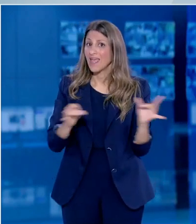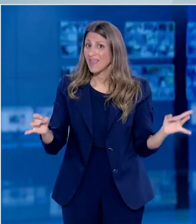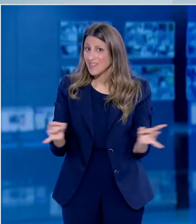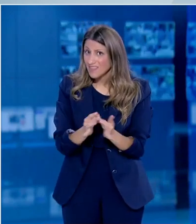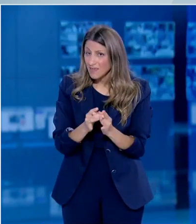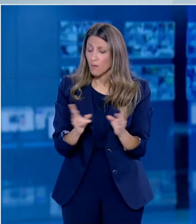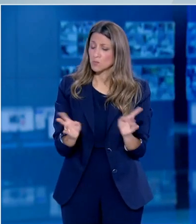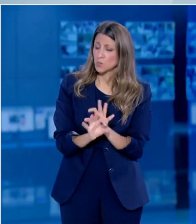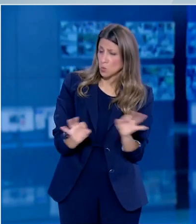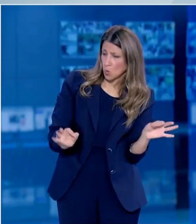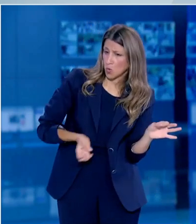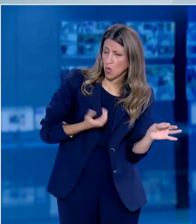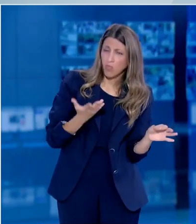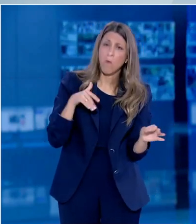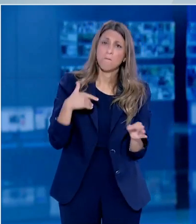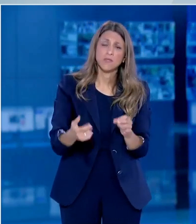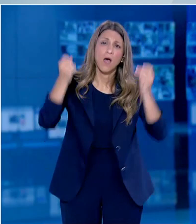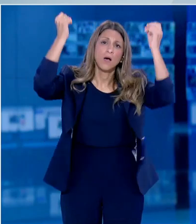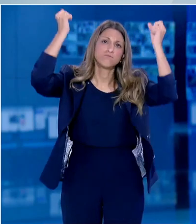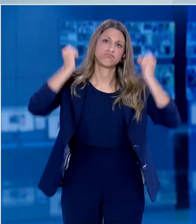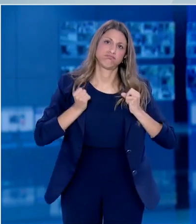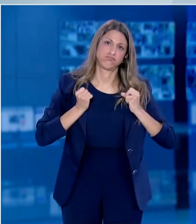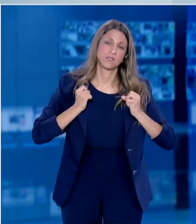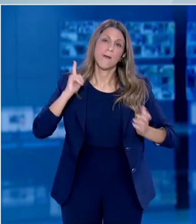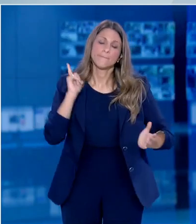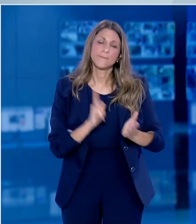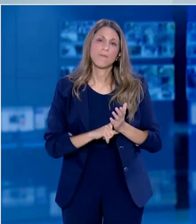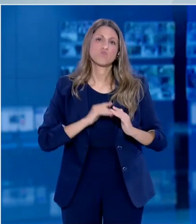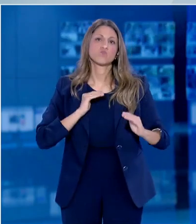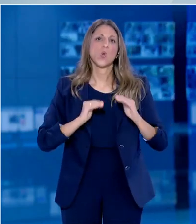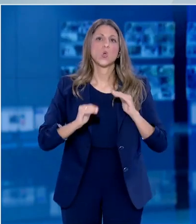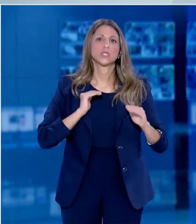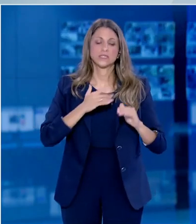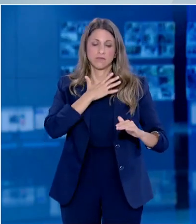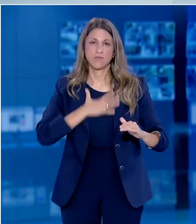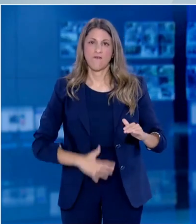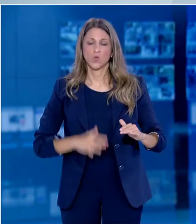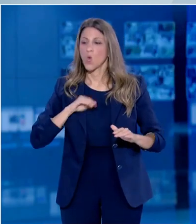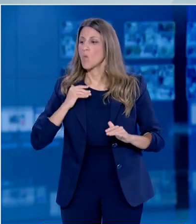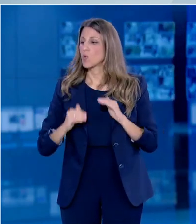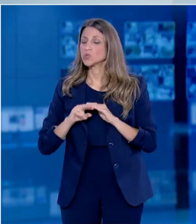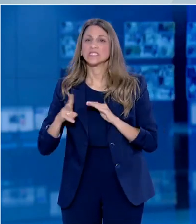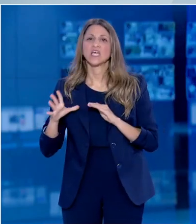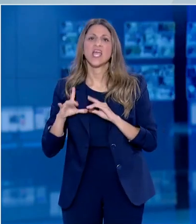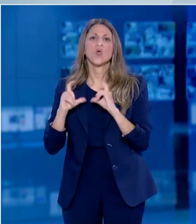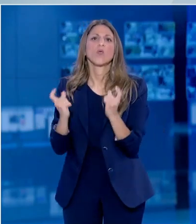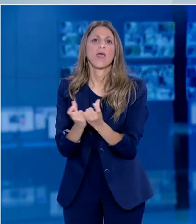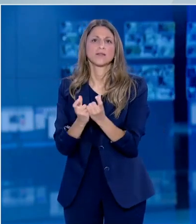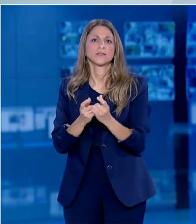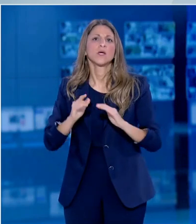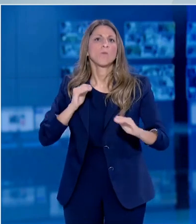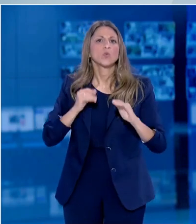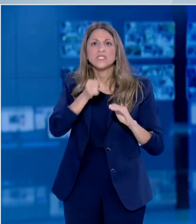προστατεύουμε εμάς. Έτσι υπηρετούμε το σκοπό και τη στρατηγική. Έτσι προστατεύουμε τους οικίους μας. Έτσι